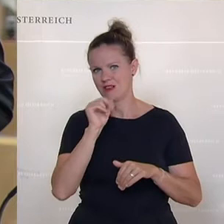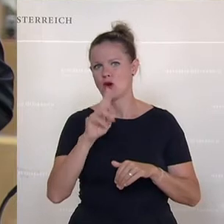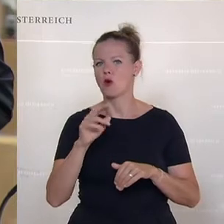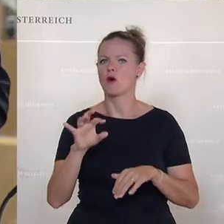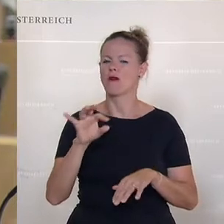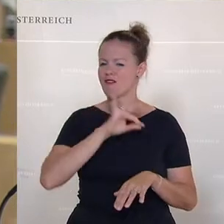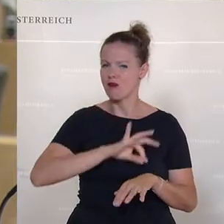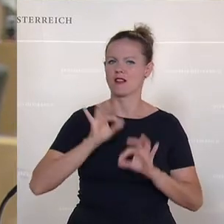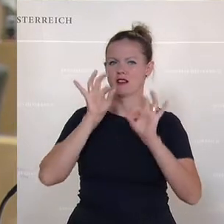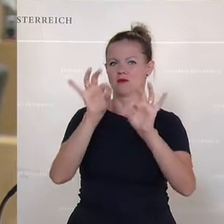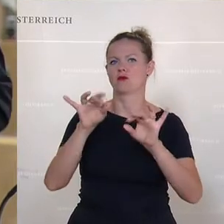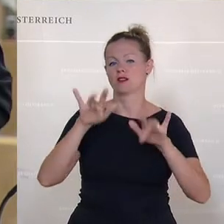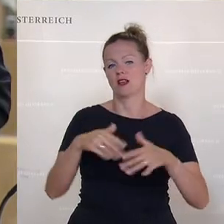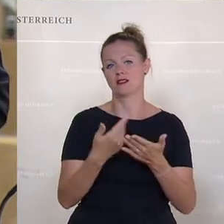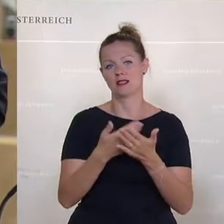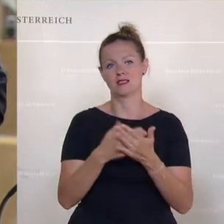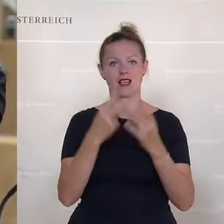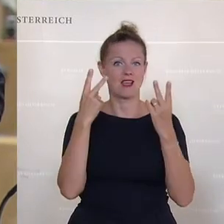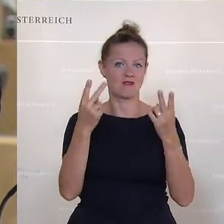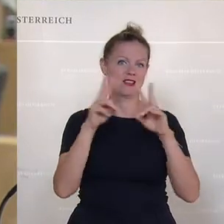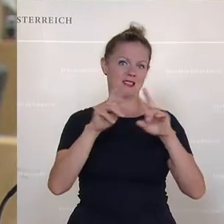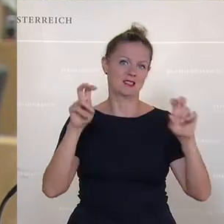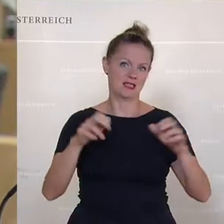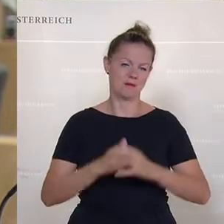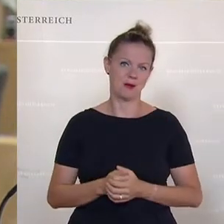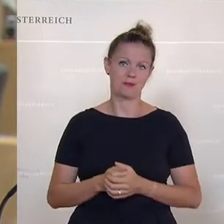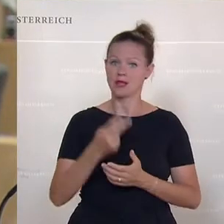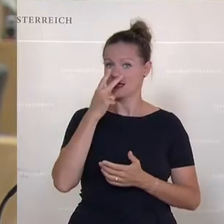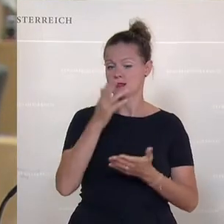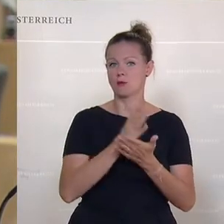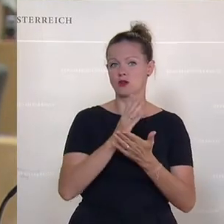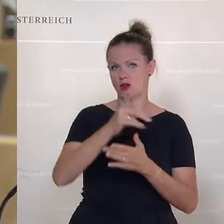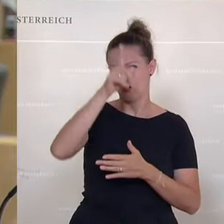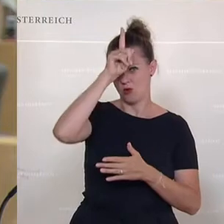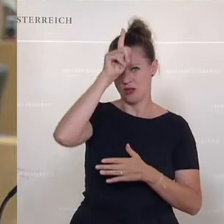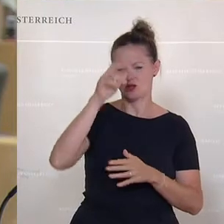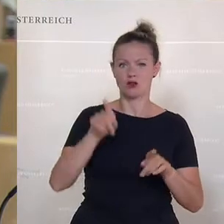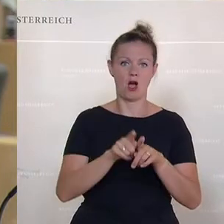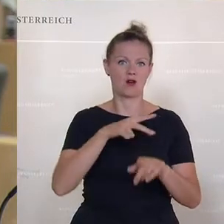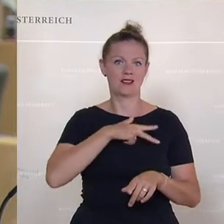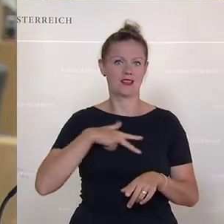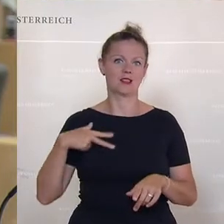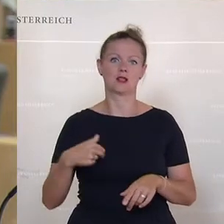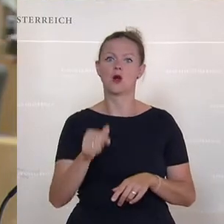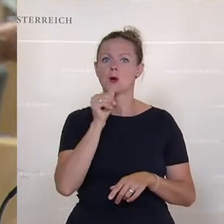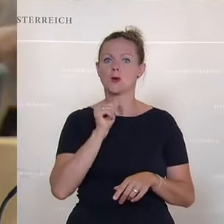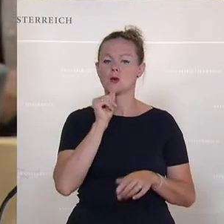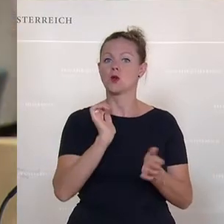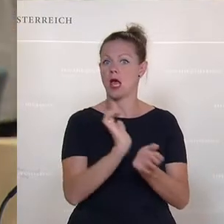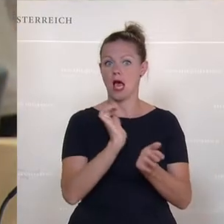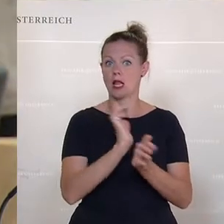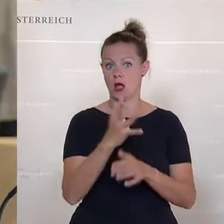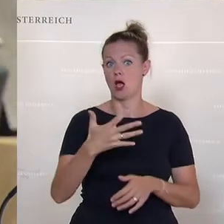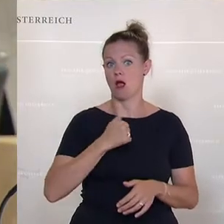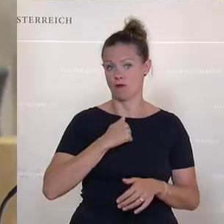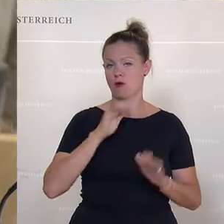wichtiges Thema. Und man sieht jetzt, zum Beispiel in Deutschland und in Dänemark diese grünen Anleihen relativ erfolgreich sind bisher. Es gibt